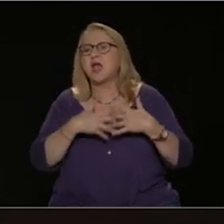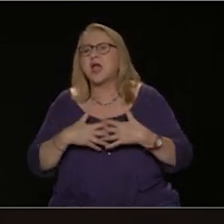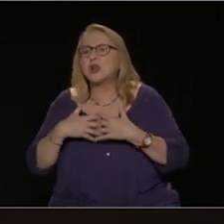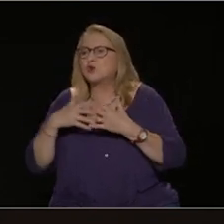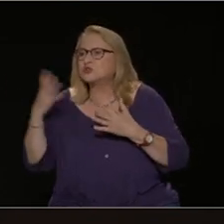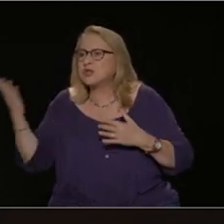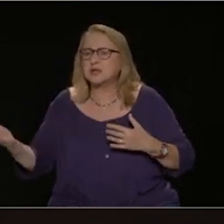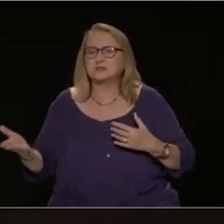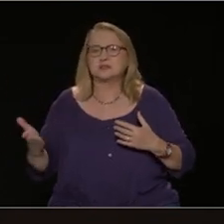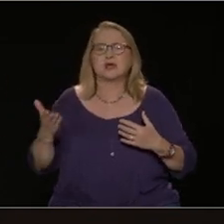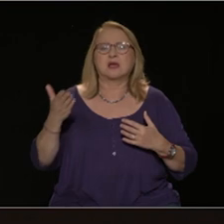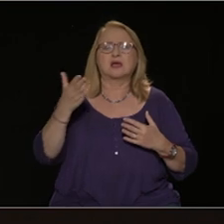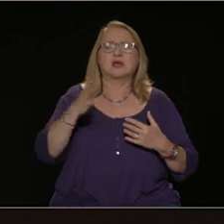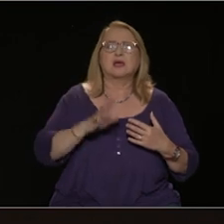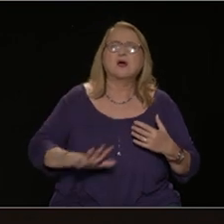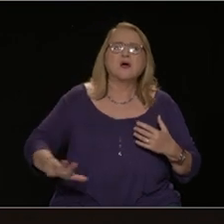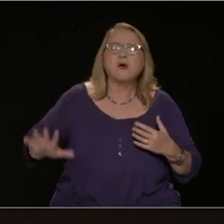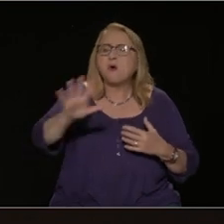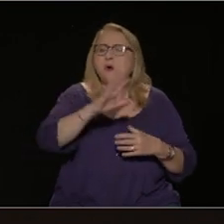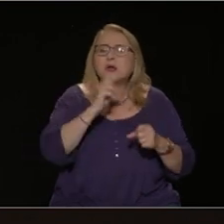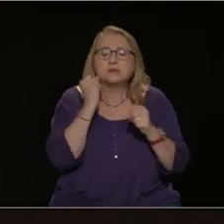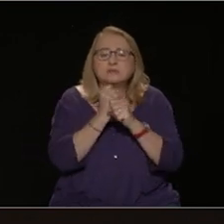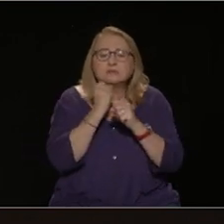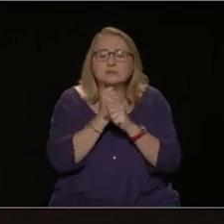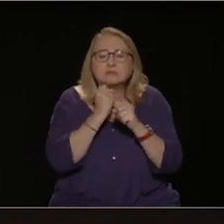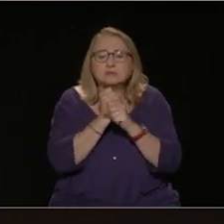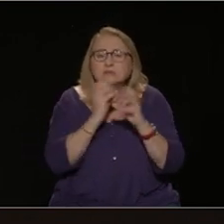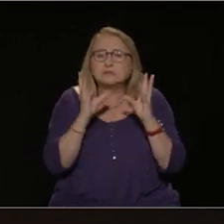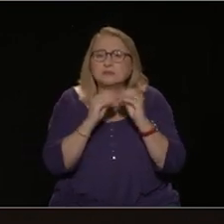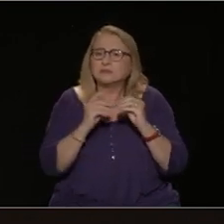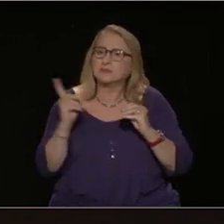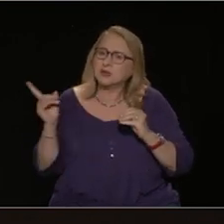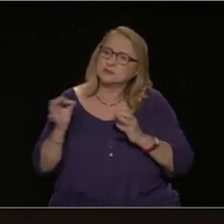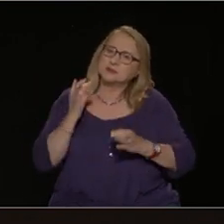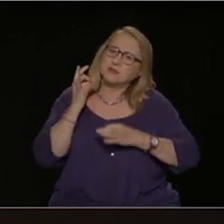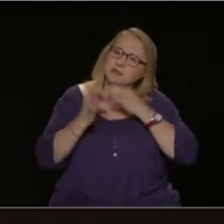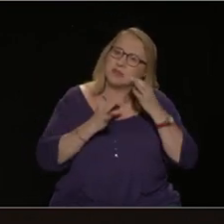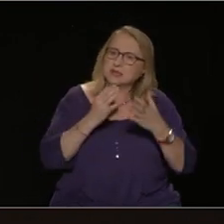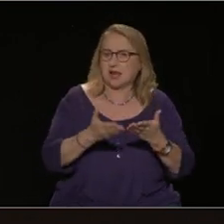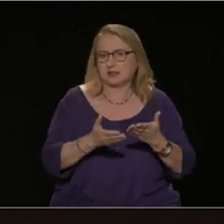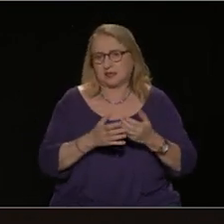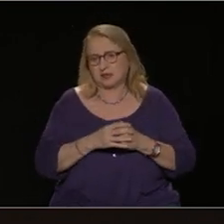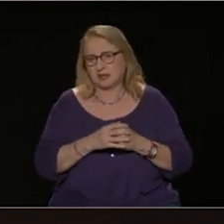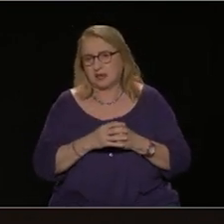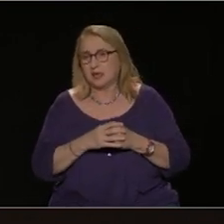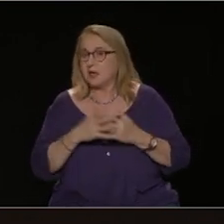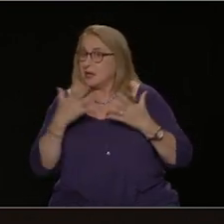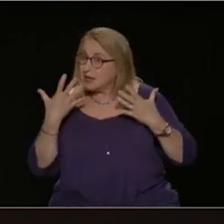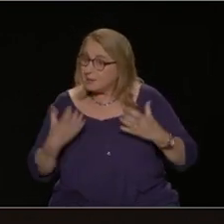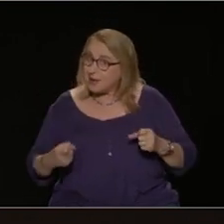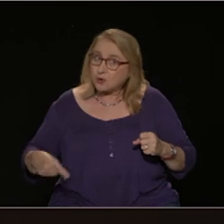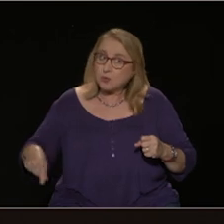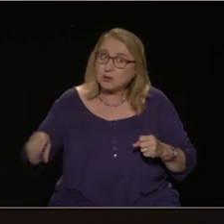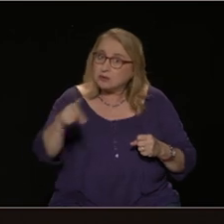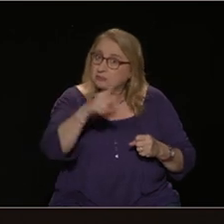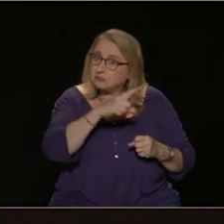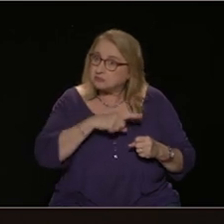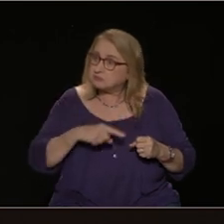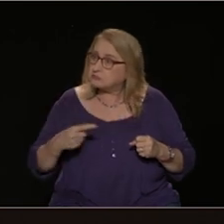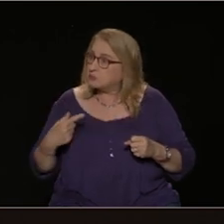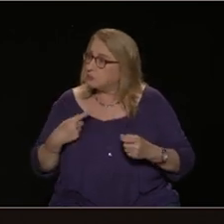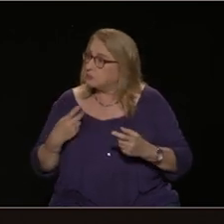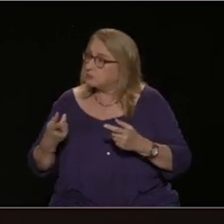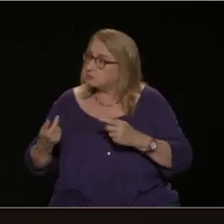σε όλη την κοινωνική εργασιακή ζωή της χώρας. Υπάρχουν ανοιχτά αυτιά να σας ακούσουν ή λένε ότι αυτά που